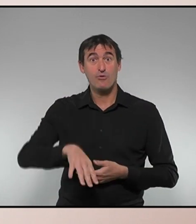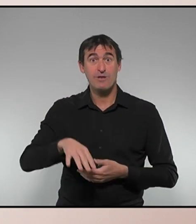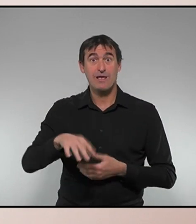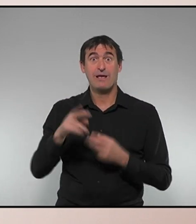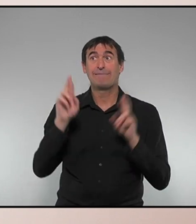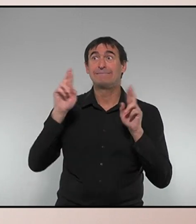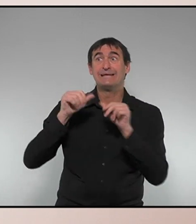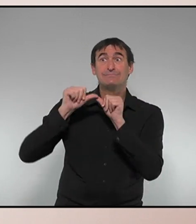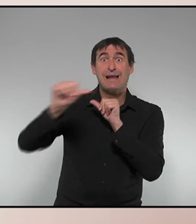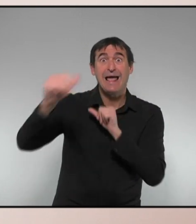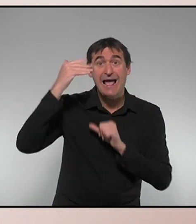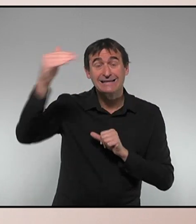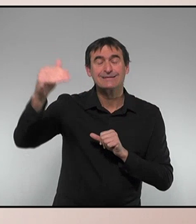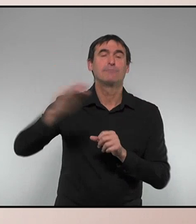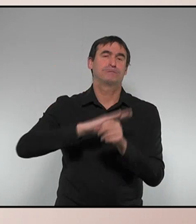Gràcies.